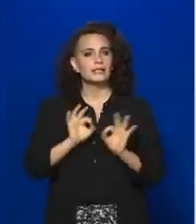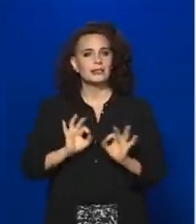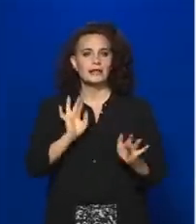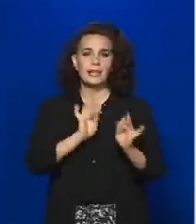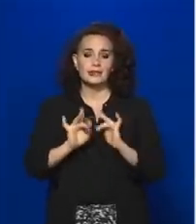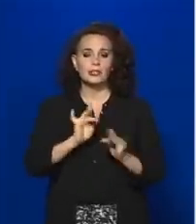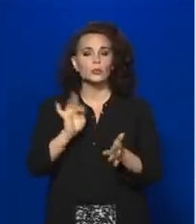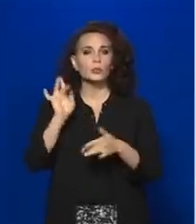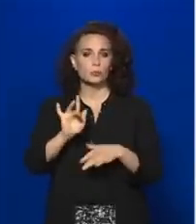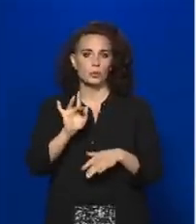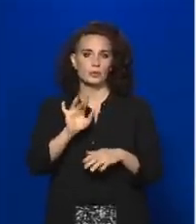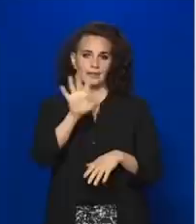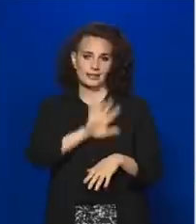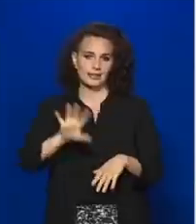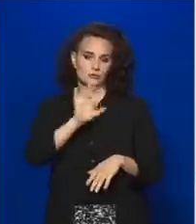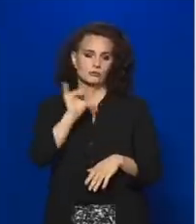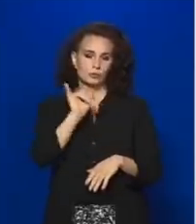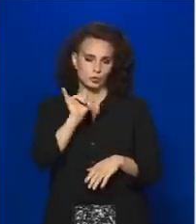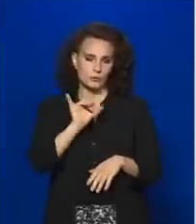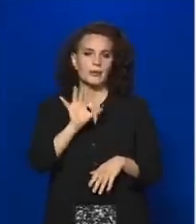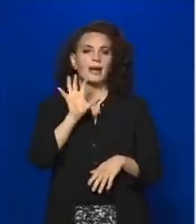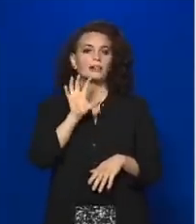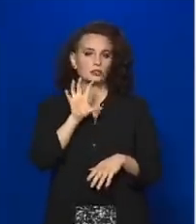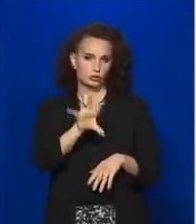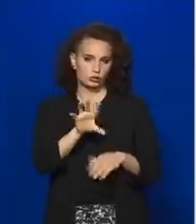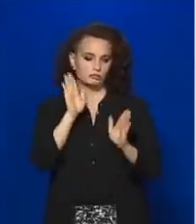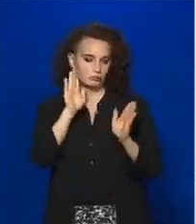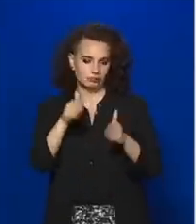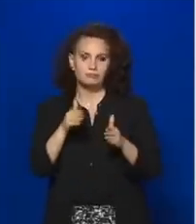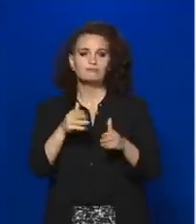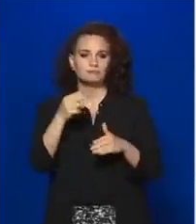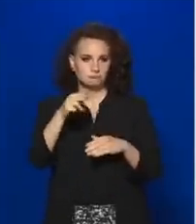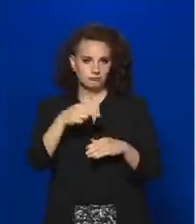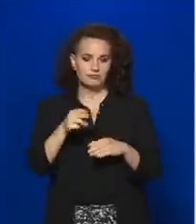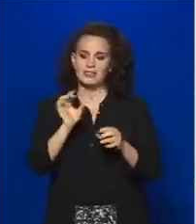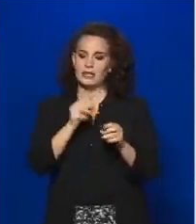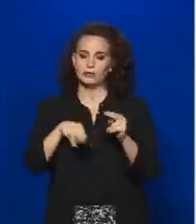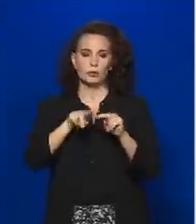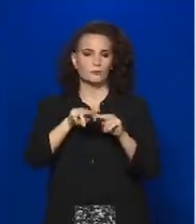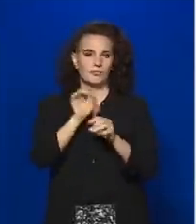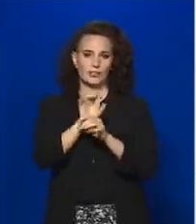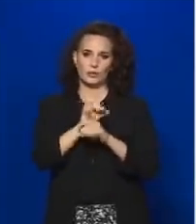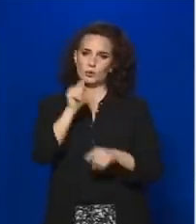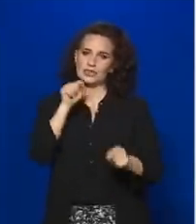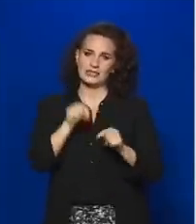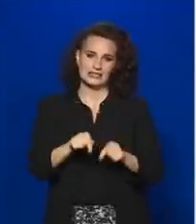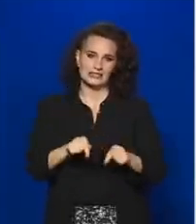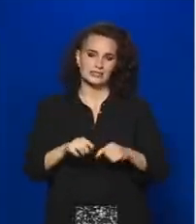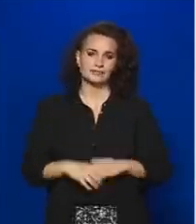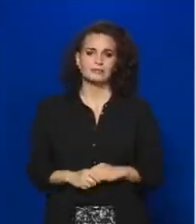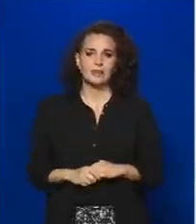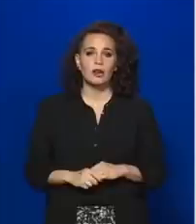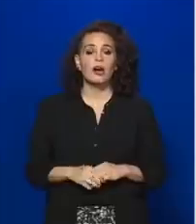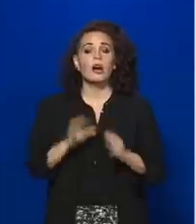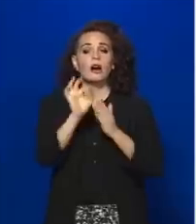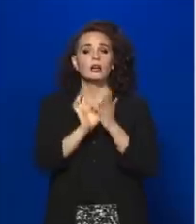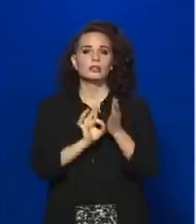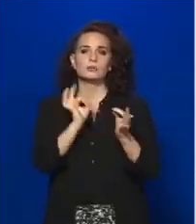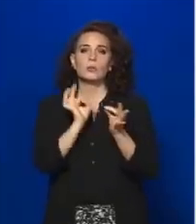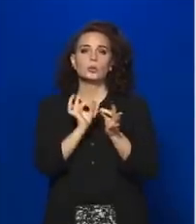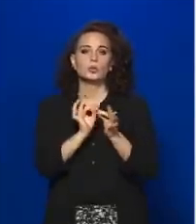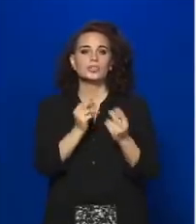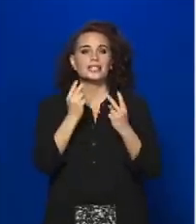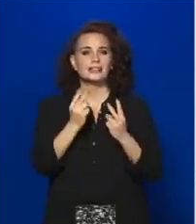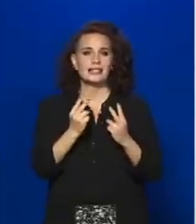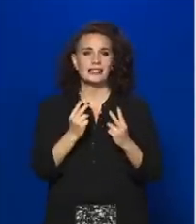régióban, azon belül is Budapesten van továbbra is a legtöbb fertőzött. Az adatok pontos értékelését soha nem javasoljuk egy